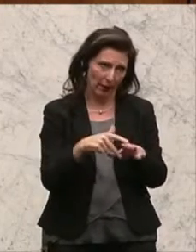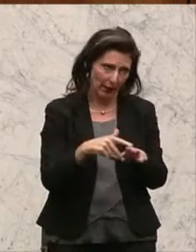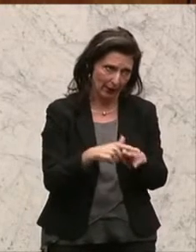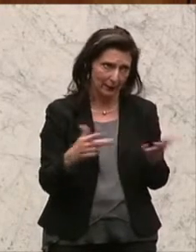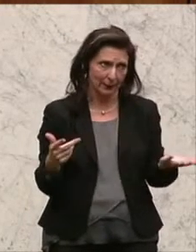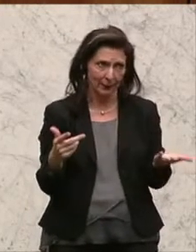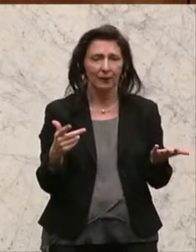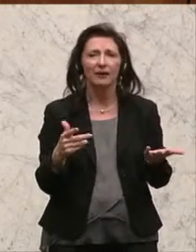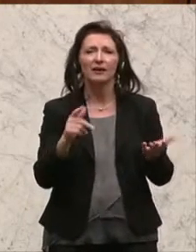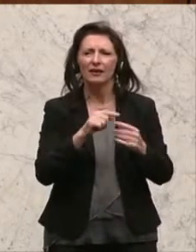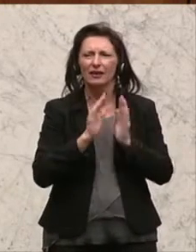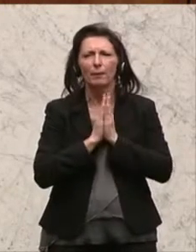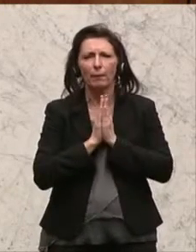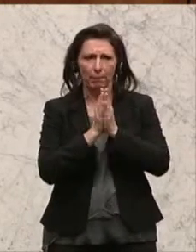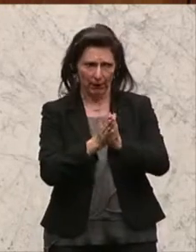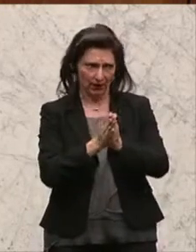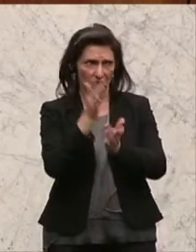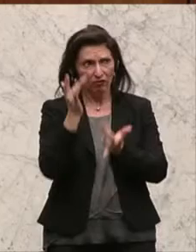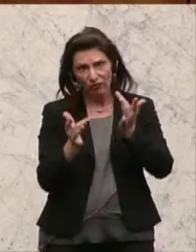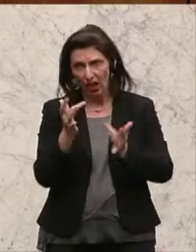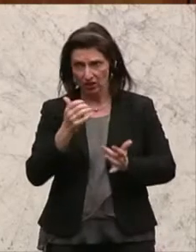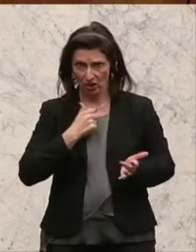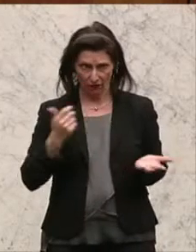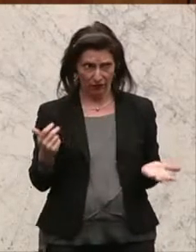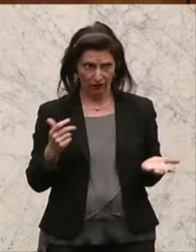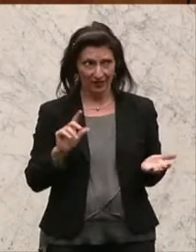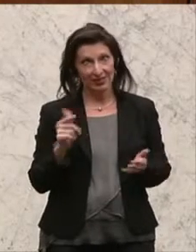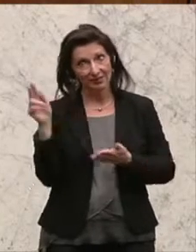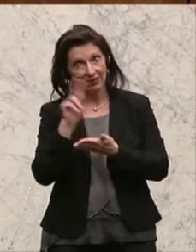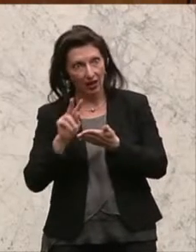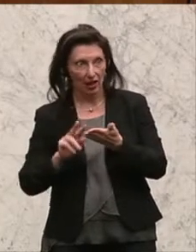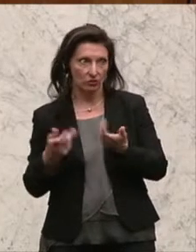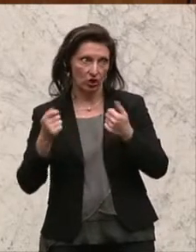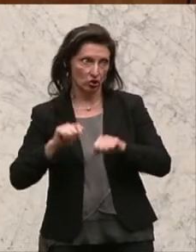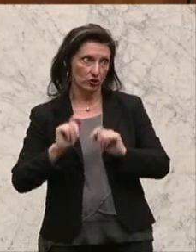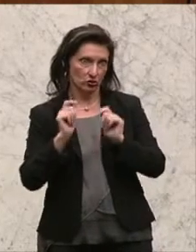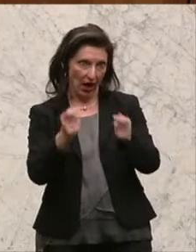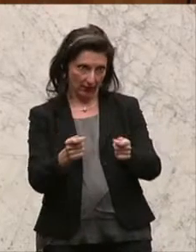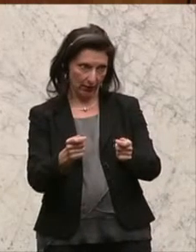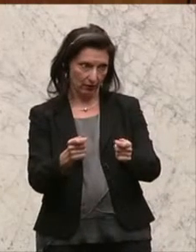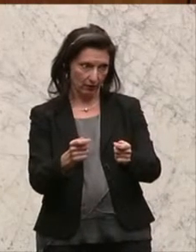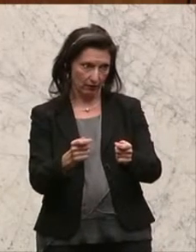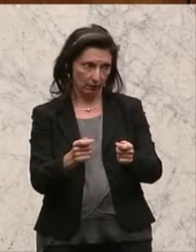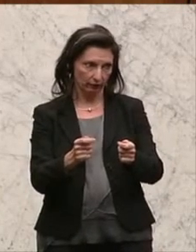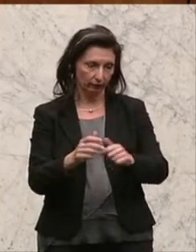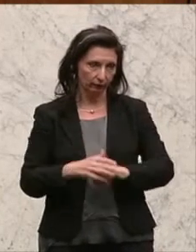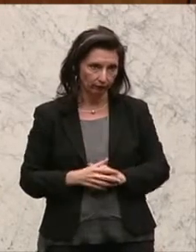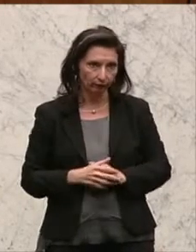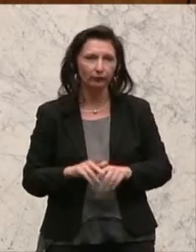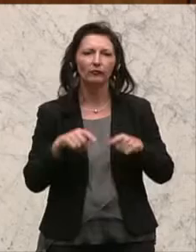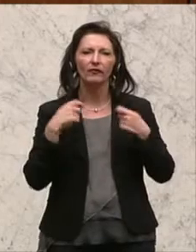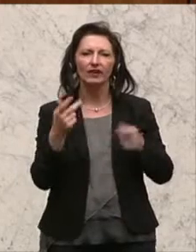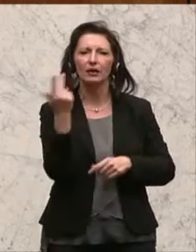uns allen noch versuchen, dass es uns vielleicht gelingt, in zweiter Lesung einen Entschließungsantrag nämlich einzubringen, Es